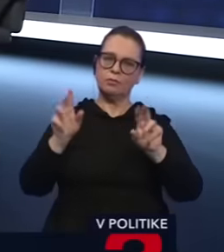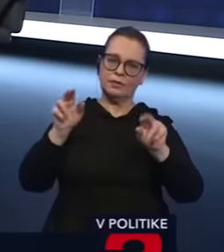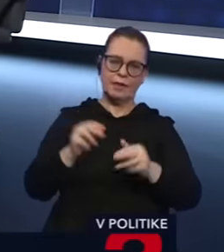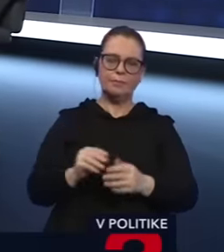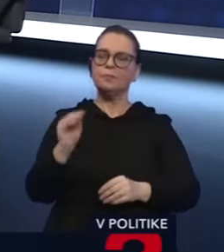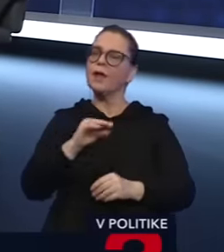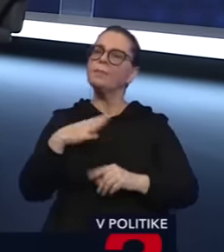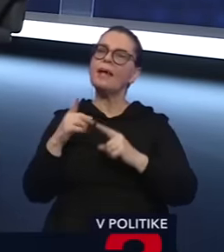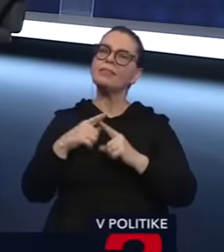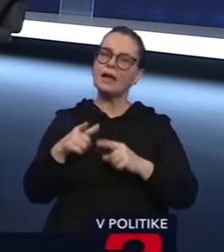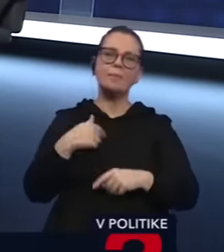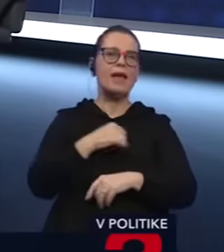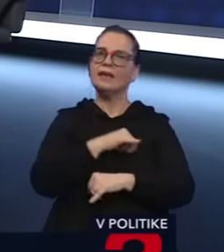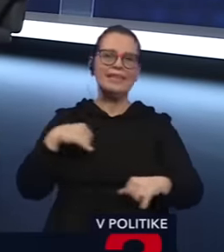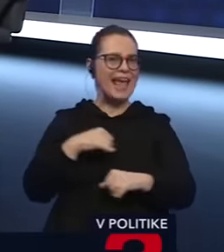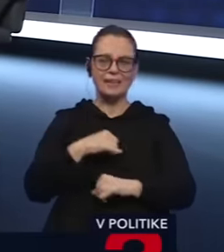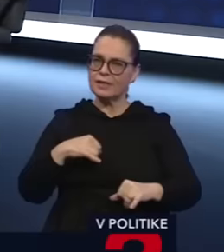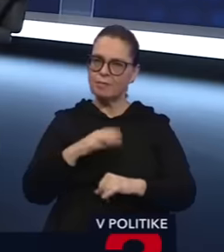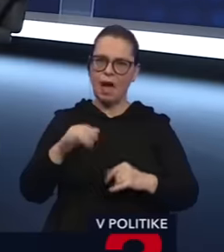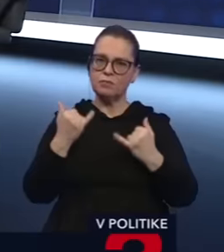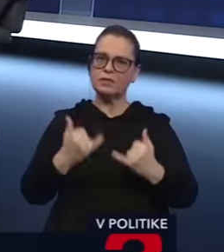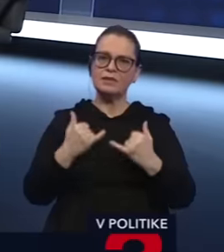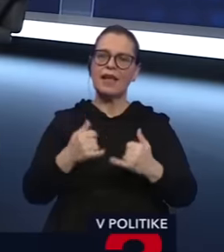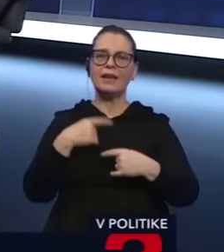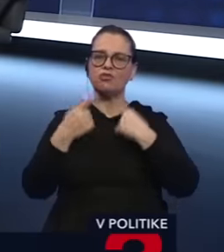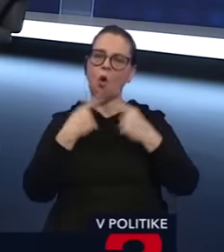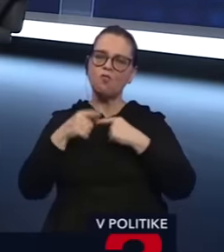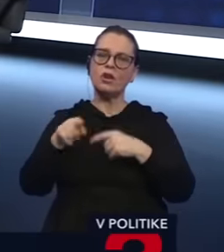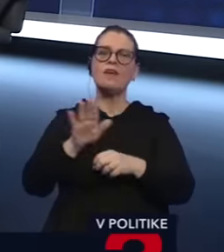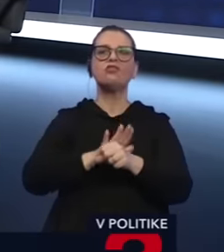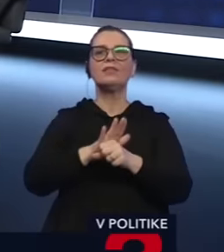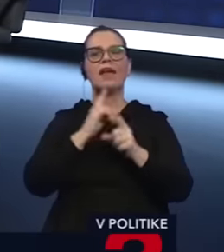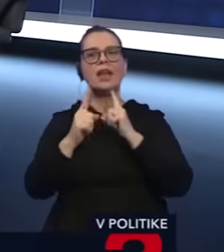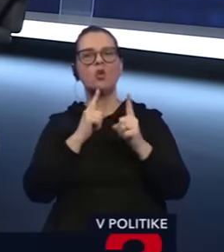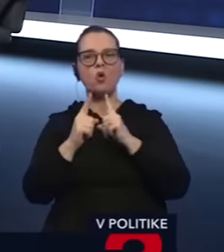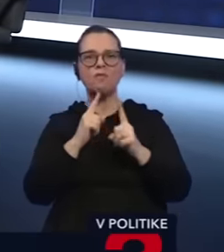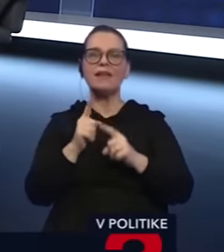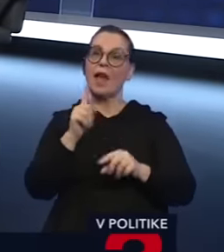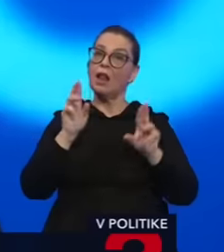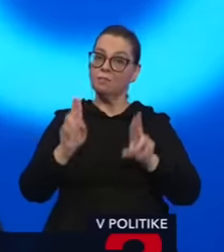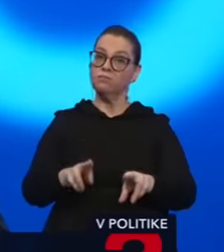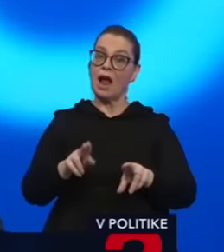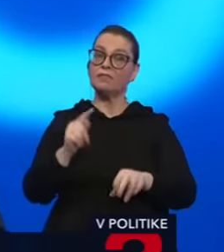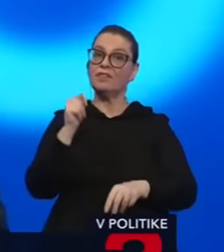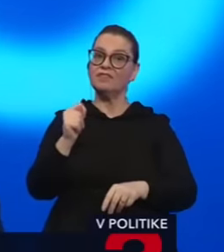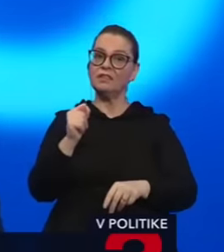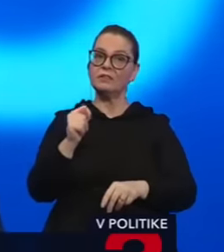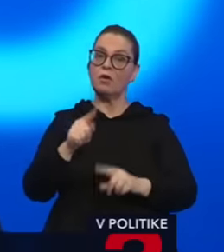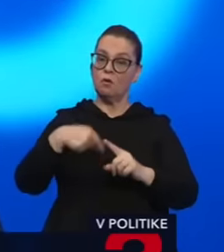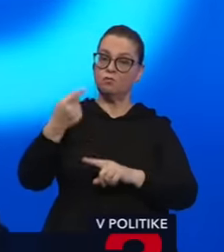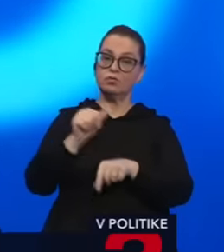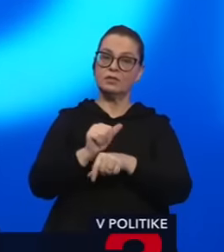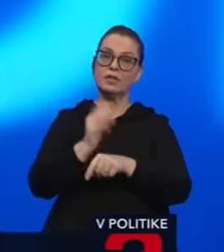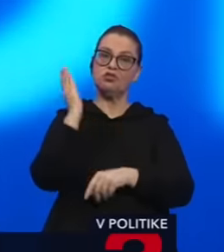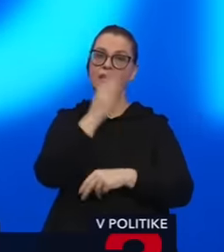Pán minister, napriek tomu, že nechcem, aby ste teraz vynášali z vašich interných rokovaní, ale pravdou je, že Robert Fico ide na budúci